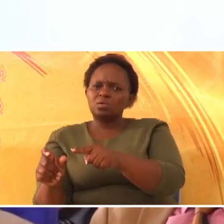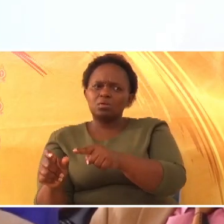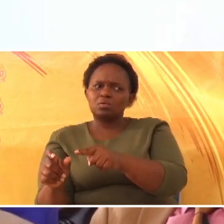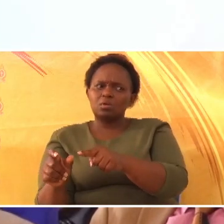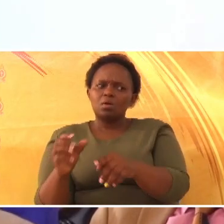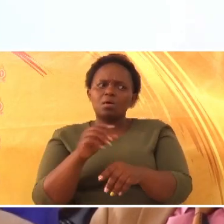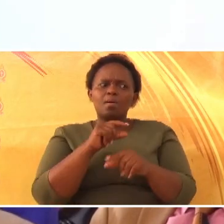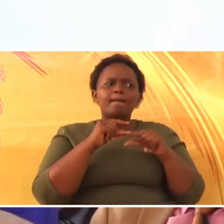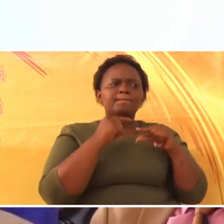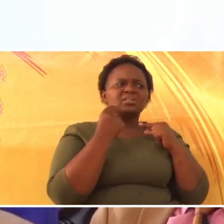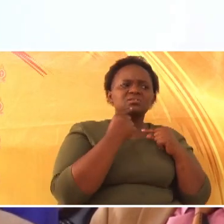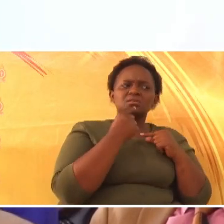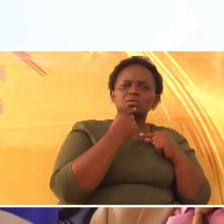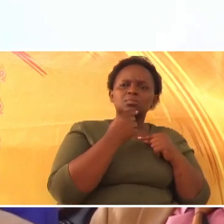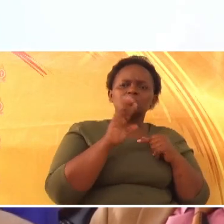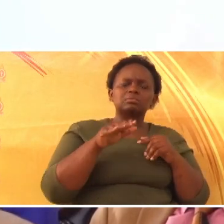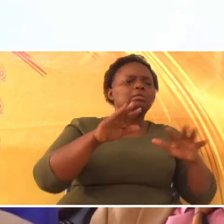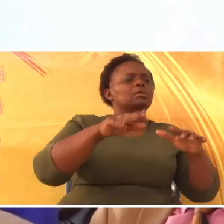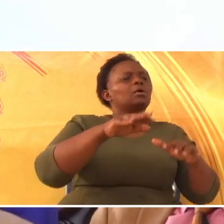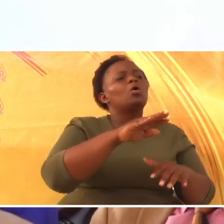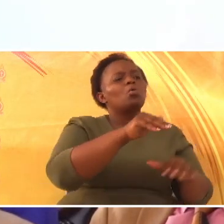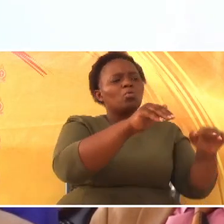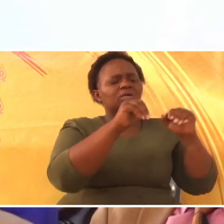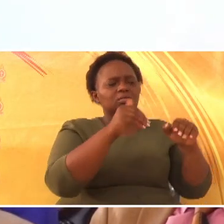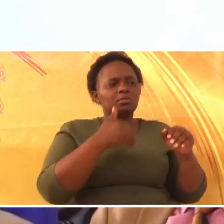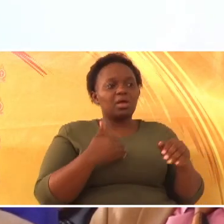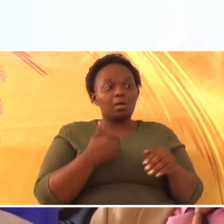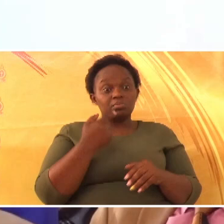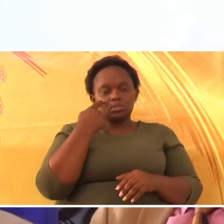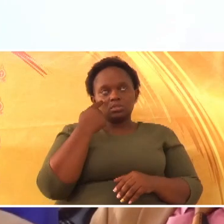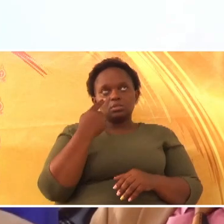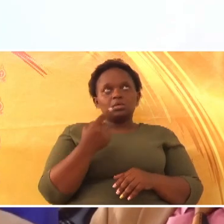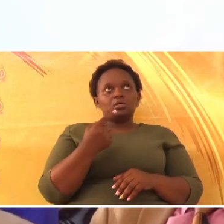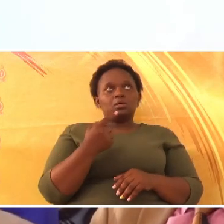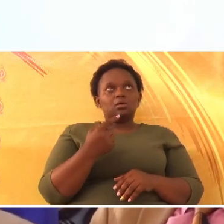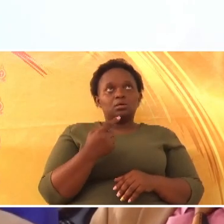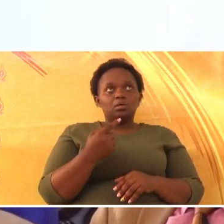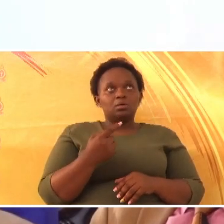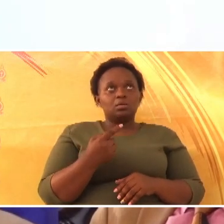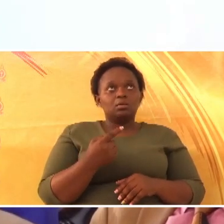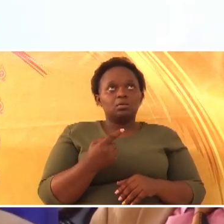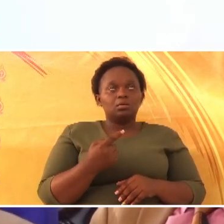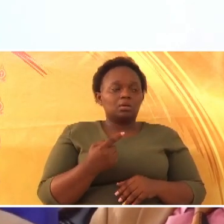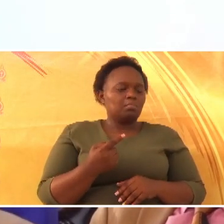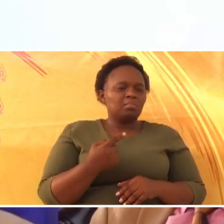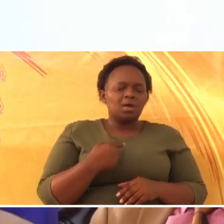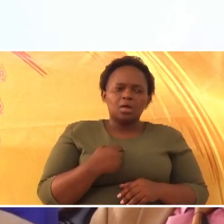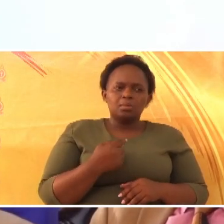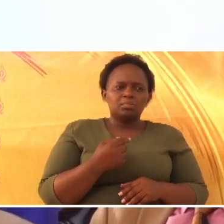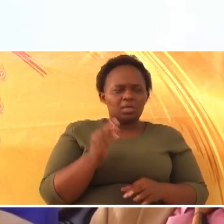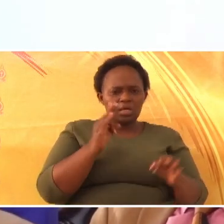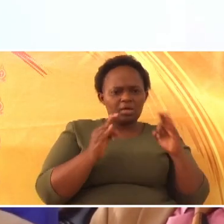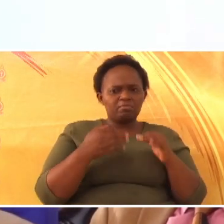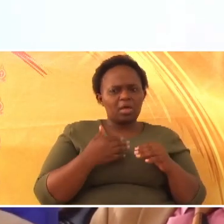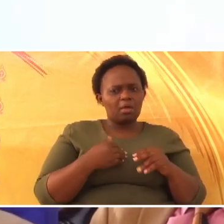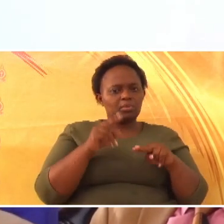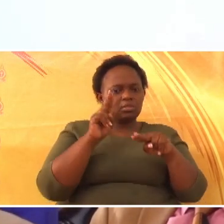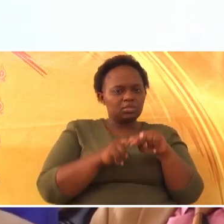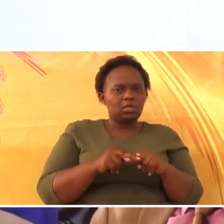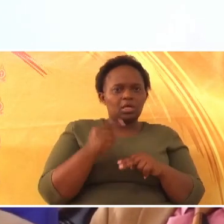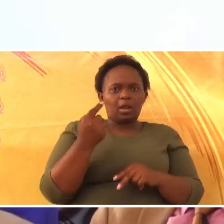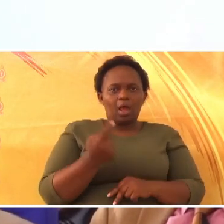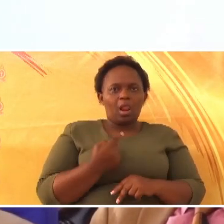asante ni sana, nimejua, nimeona bile mulikuwa mumesema, ya kwamba nikika peke angu,